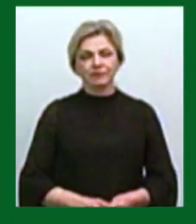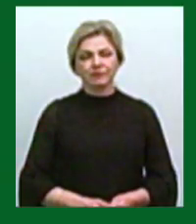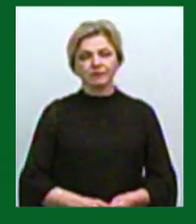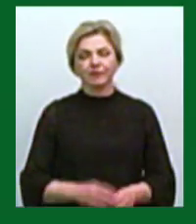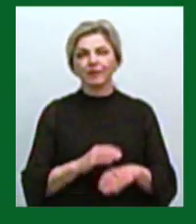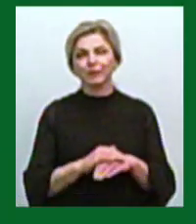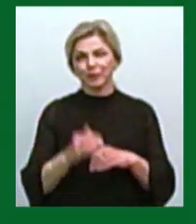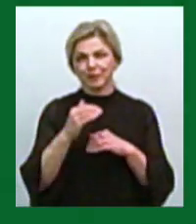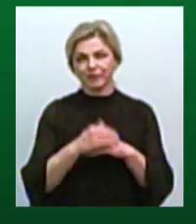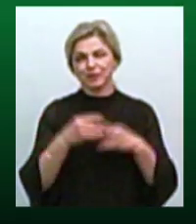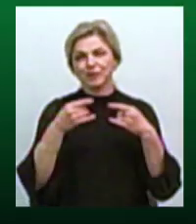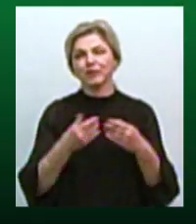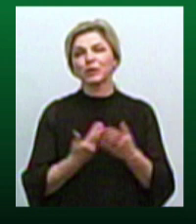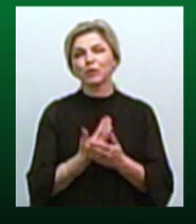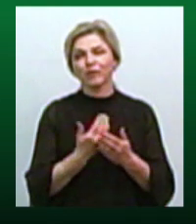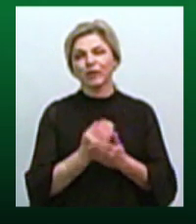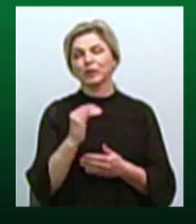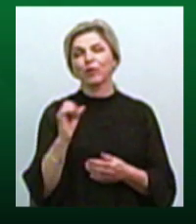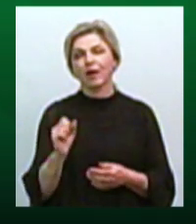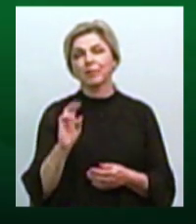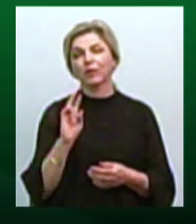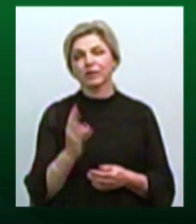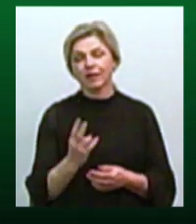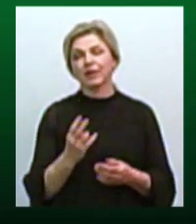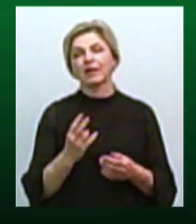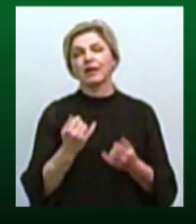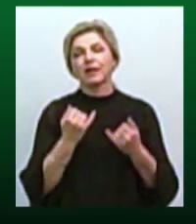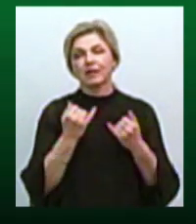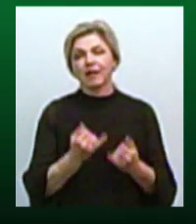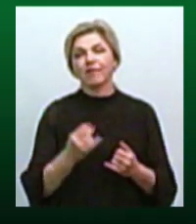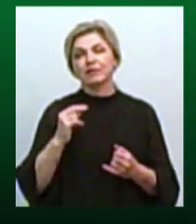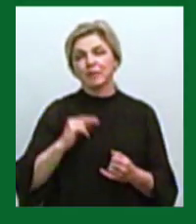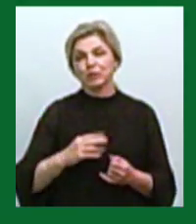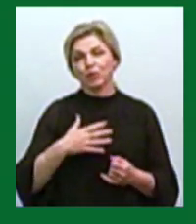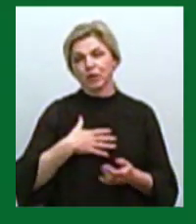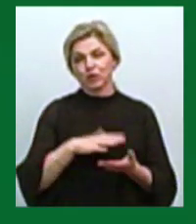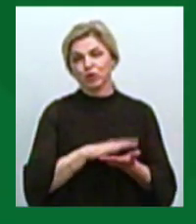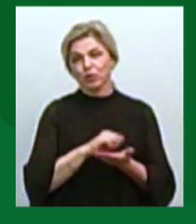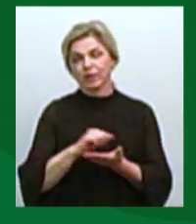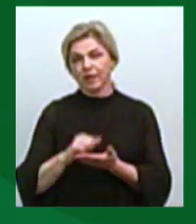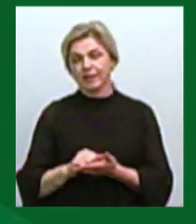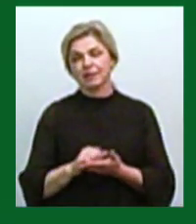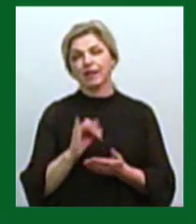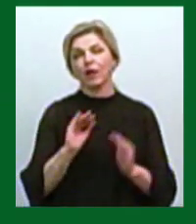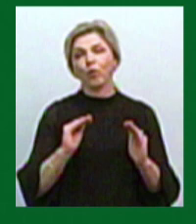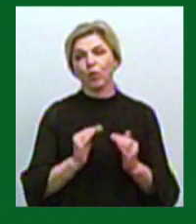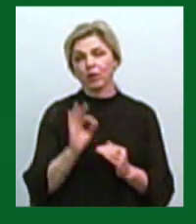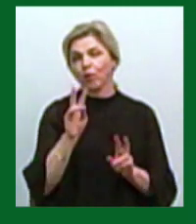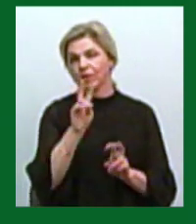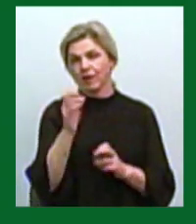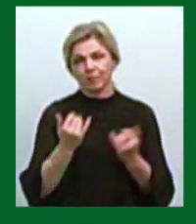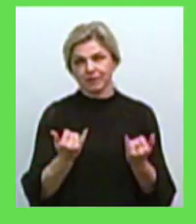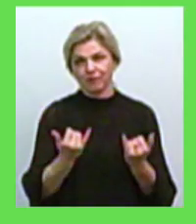Доброго вечора, в ефірі новини на ЮАМ Миколаїв. У столі для вас працює Вікторія Чернявська. І коротко про тему сьогоднішнього